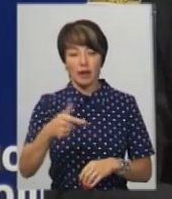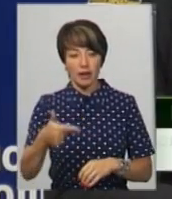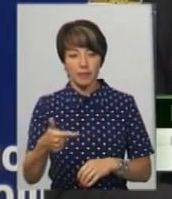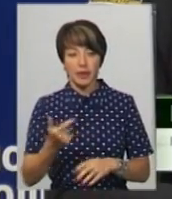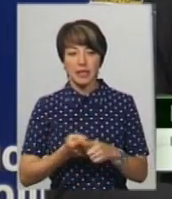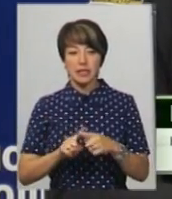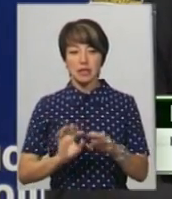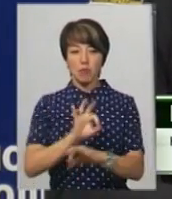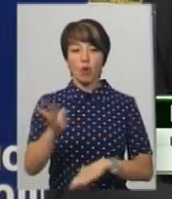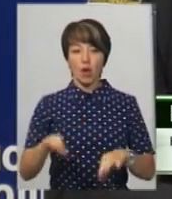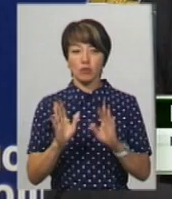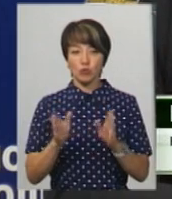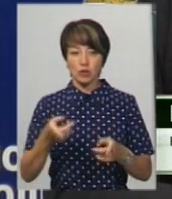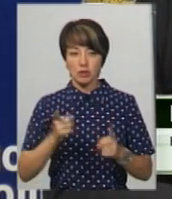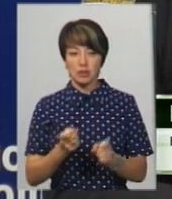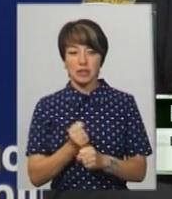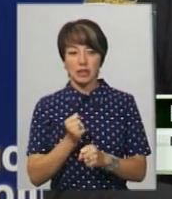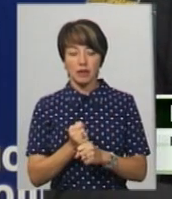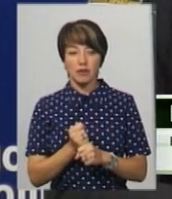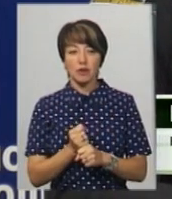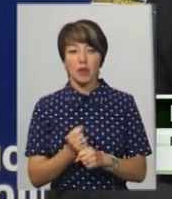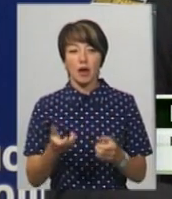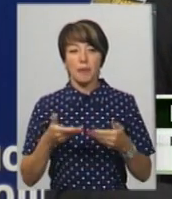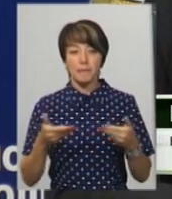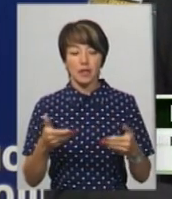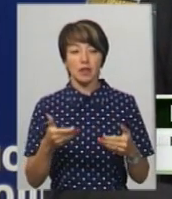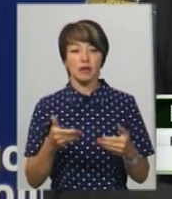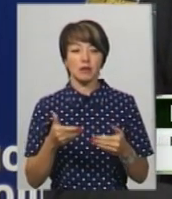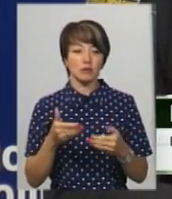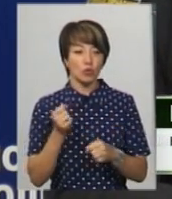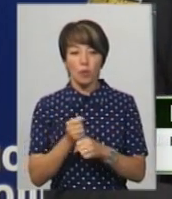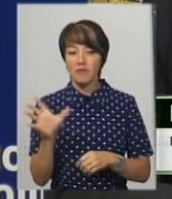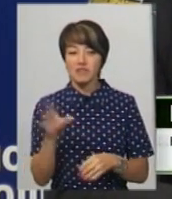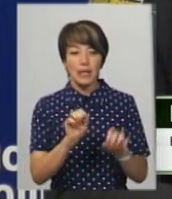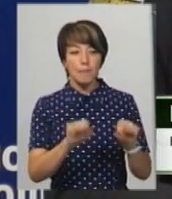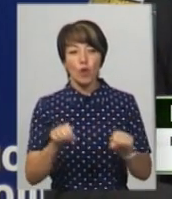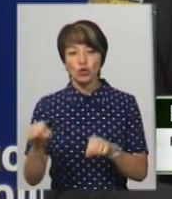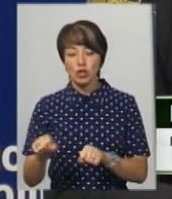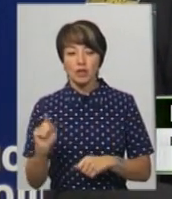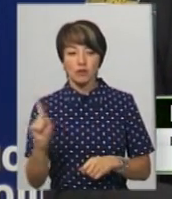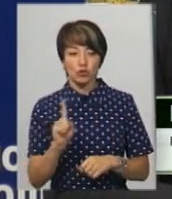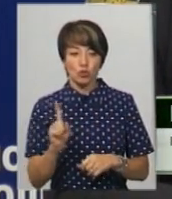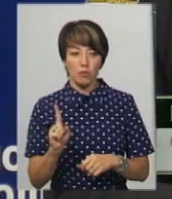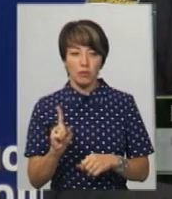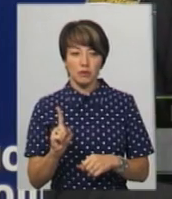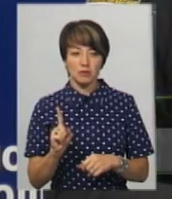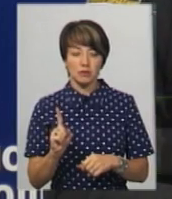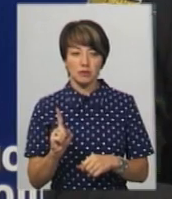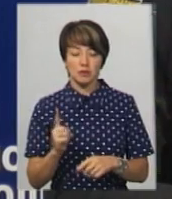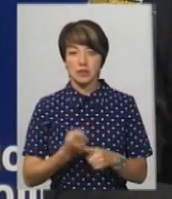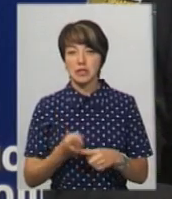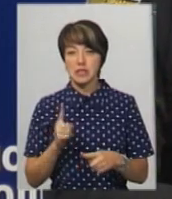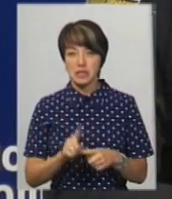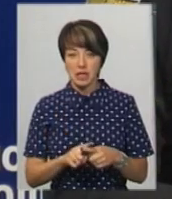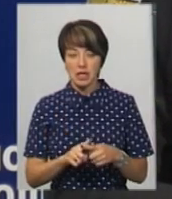Цей проєкт буде дієвий. Ми зробимо все можливе для того, щоб це